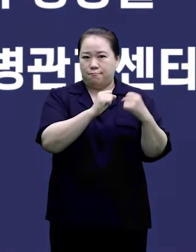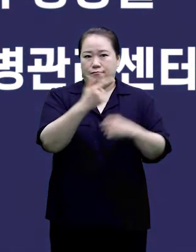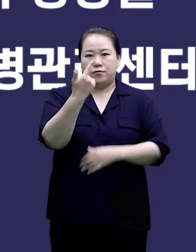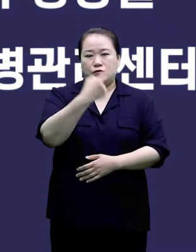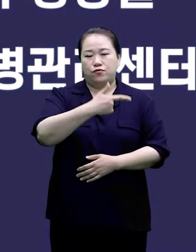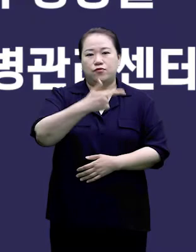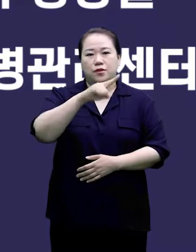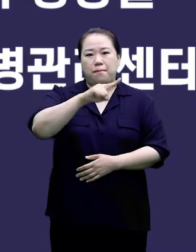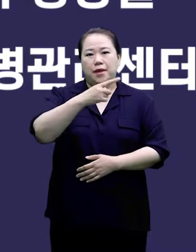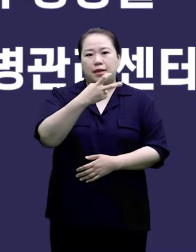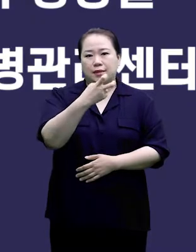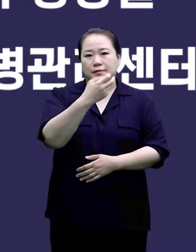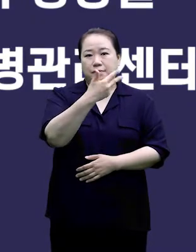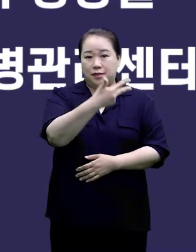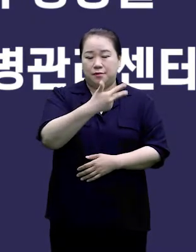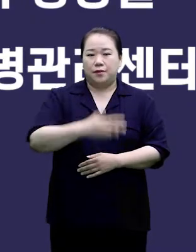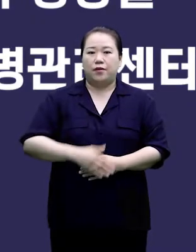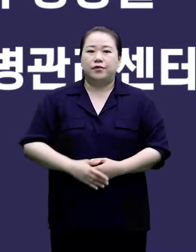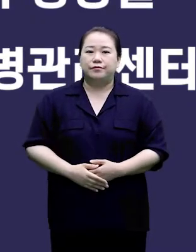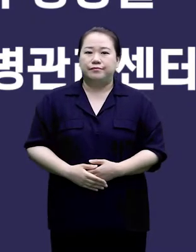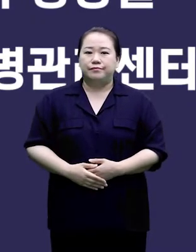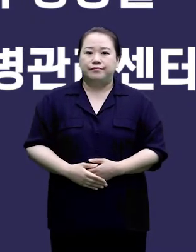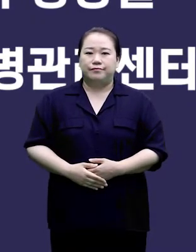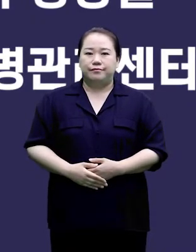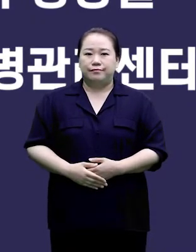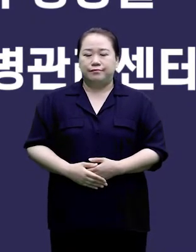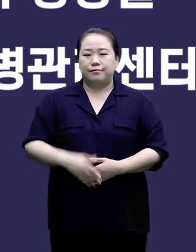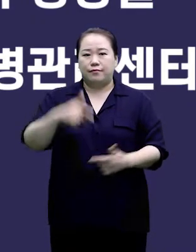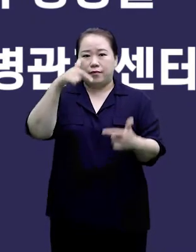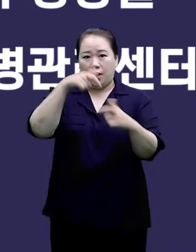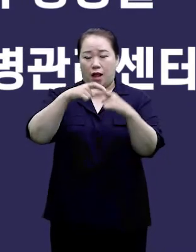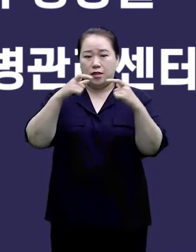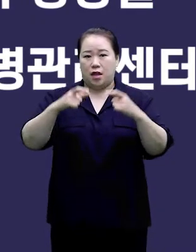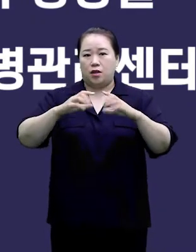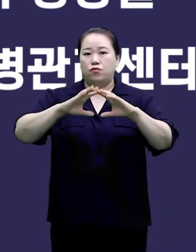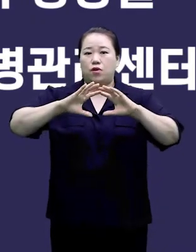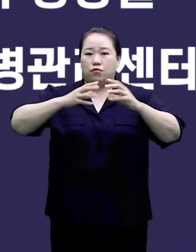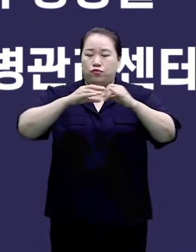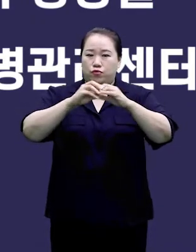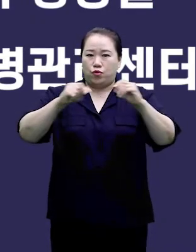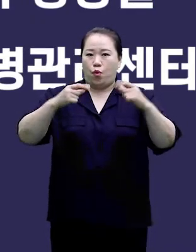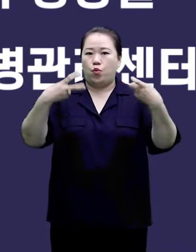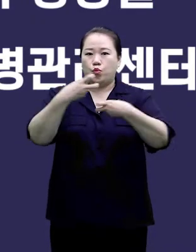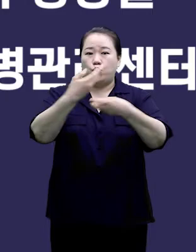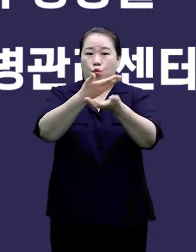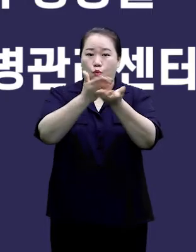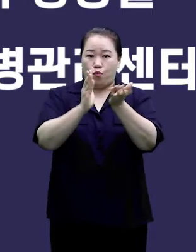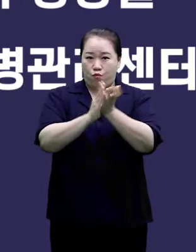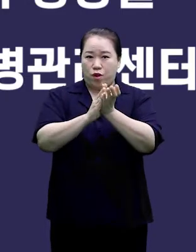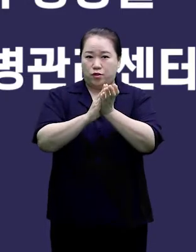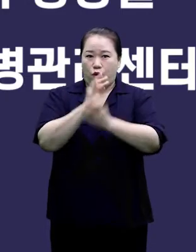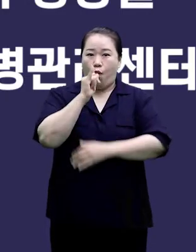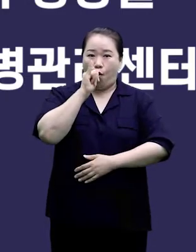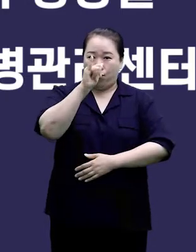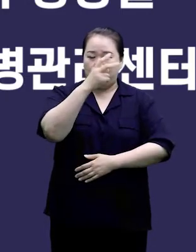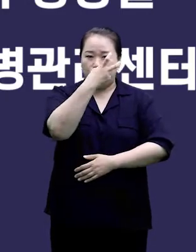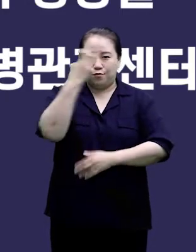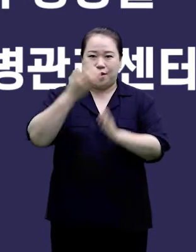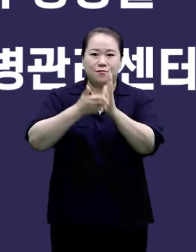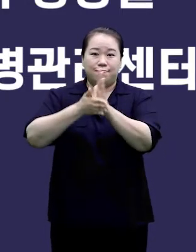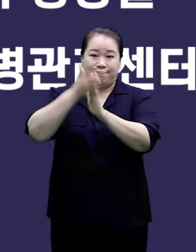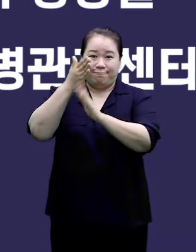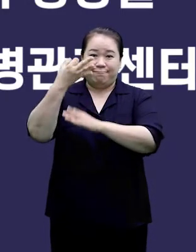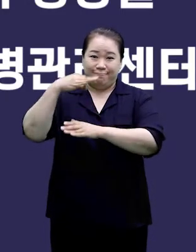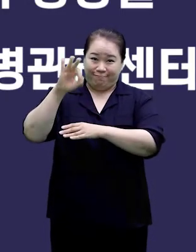이어서 주요정책입니다. 강남구가 국토교통부로부터 우수 스마트 도시 인증을 받았습니다. 강남구의 통합 모바일